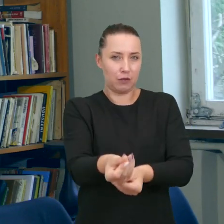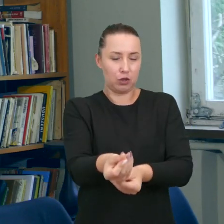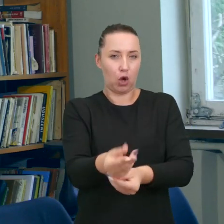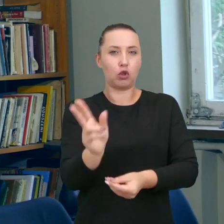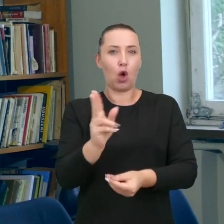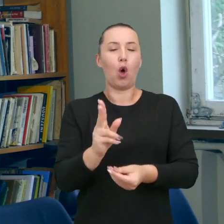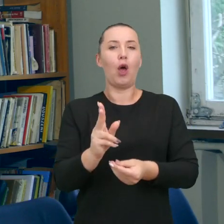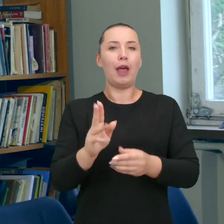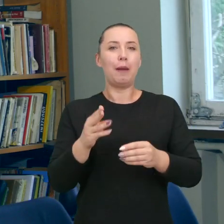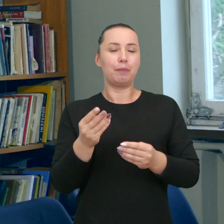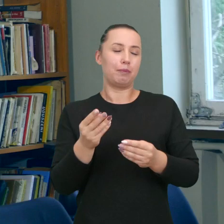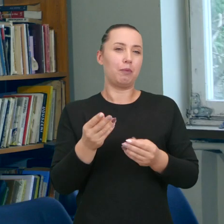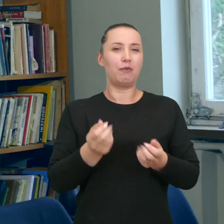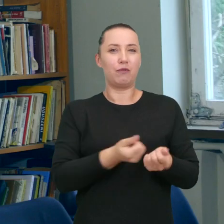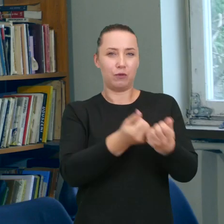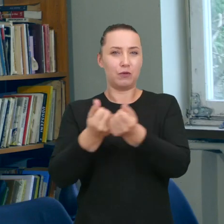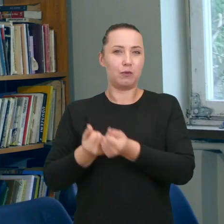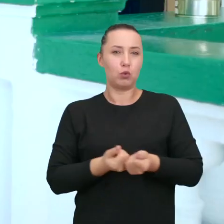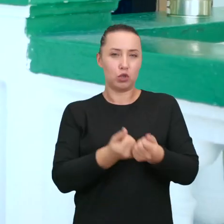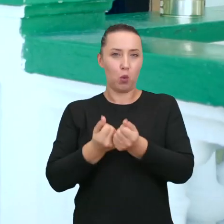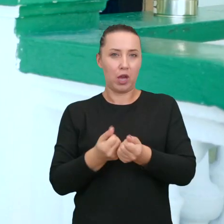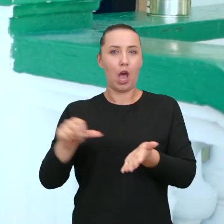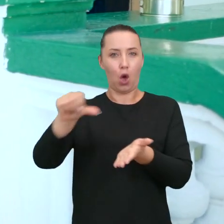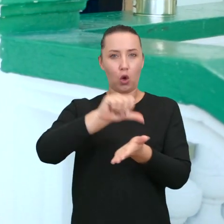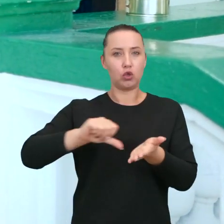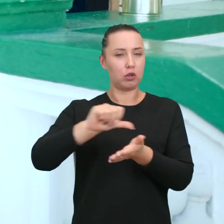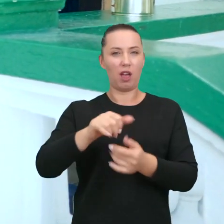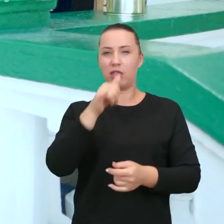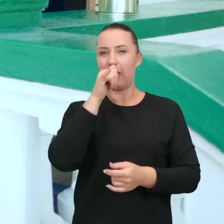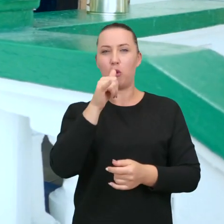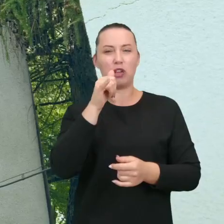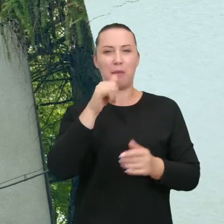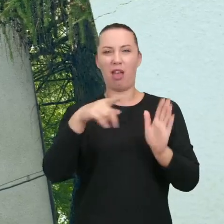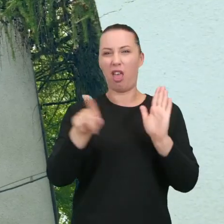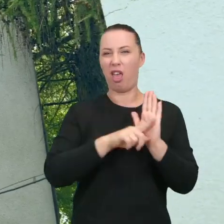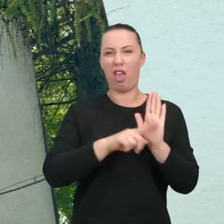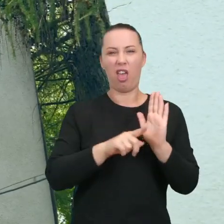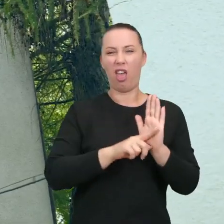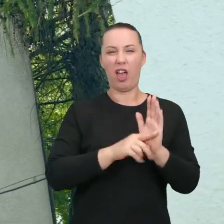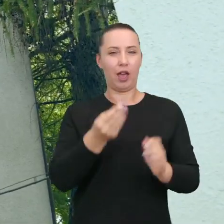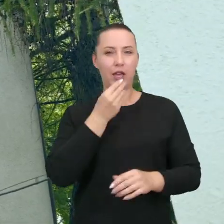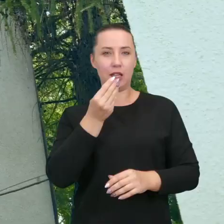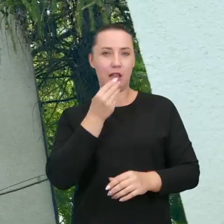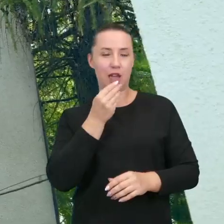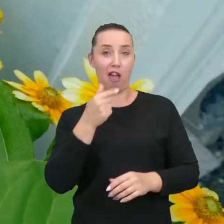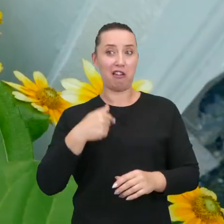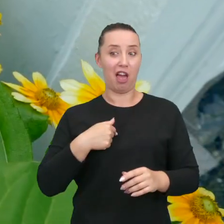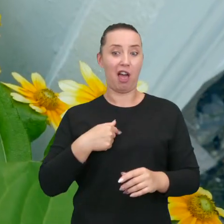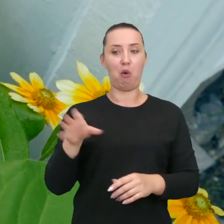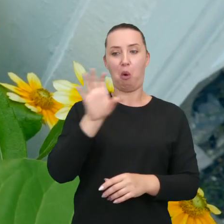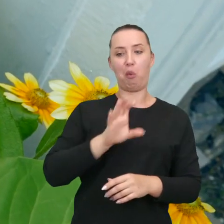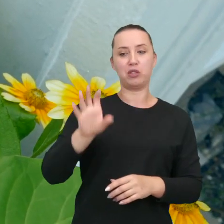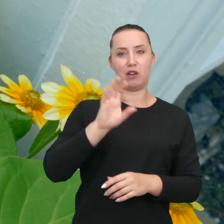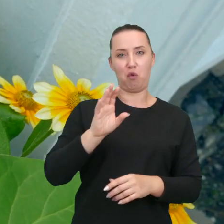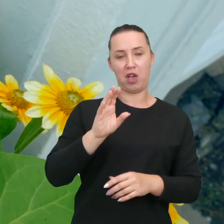ośrodek, tak naprawdę nie możemy narzekać na to jak jemy, bo czasami wydaje mi się,